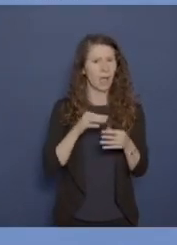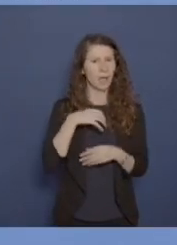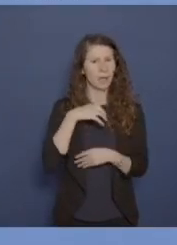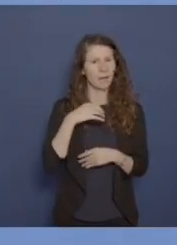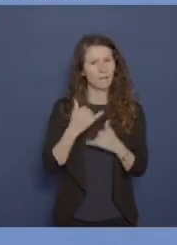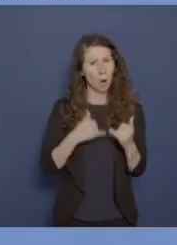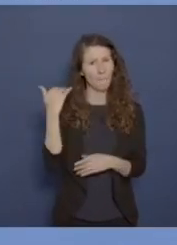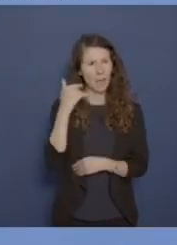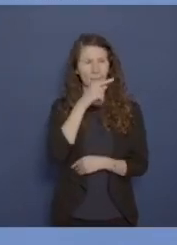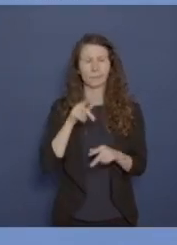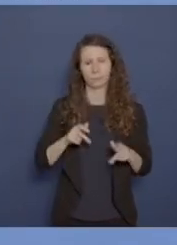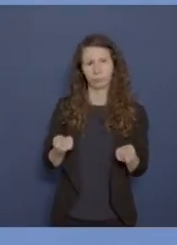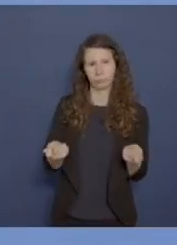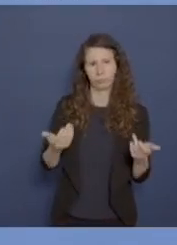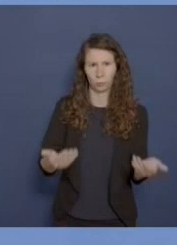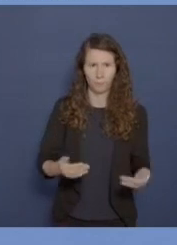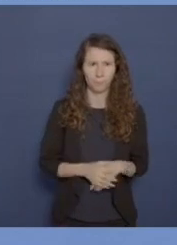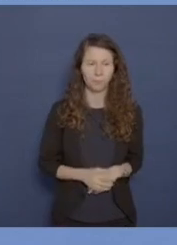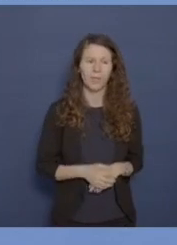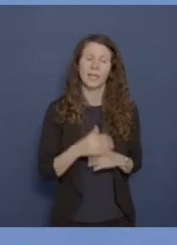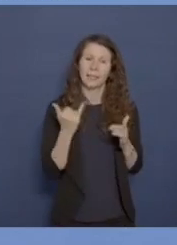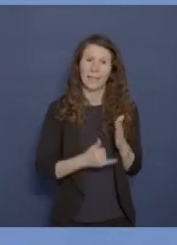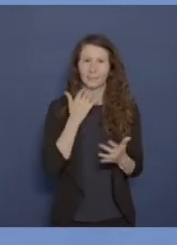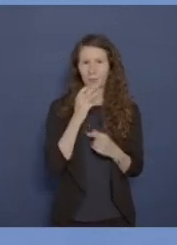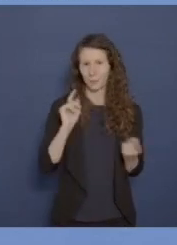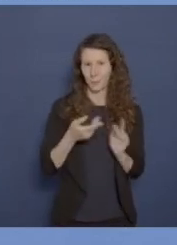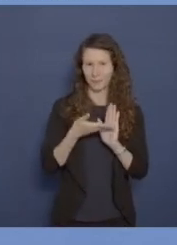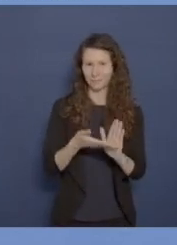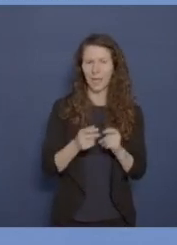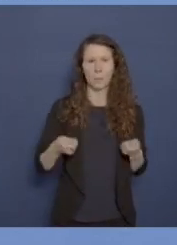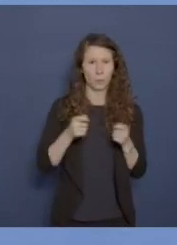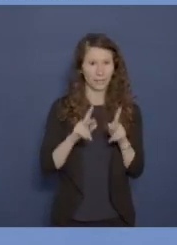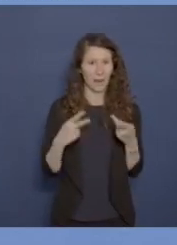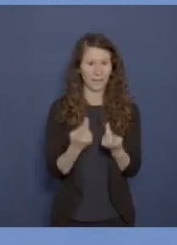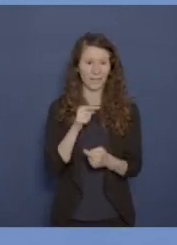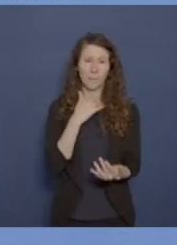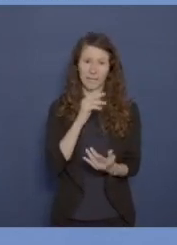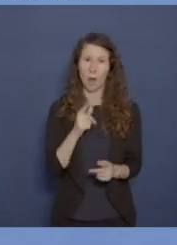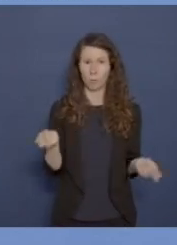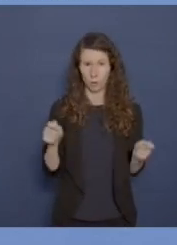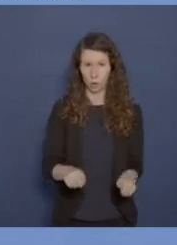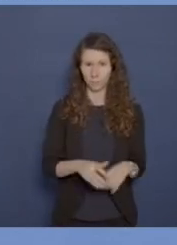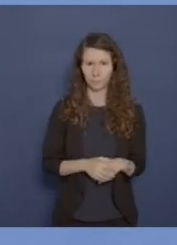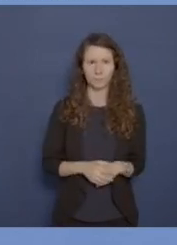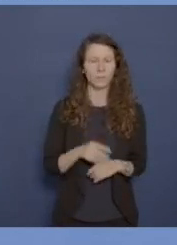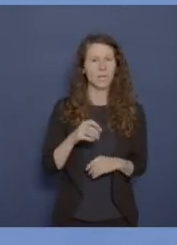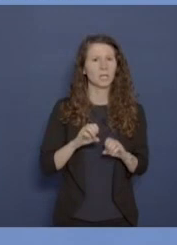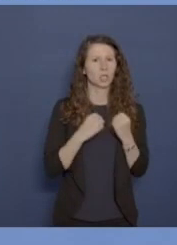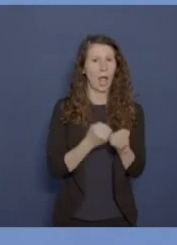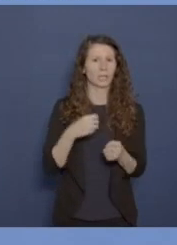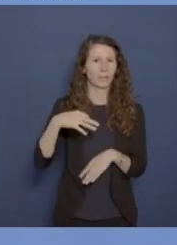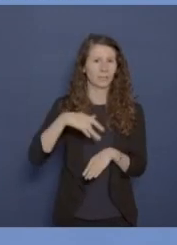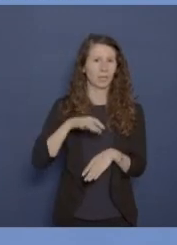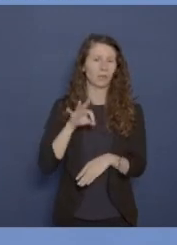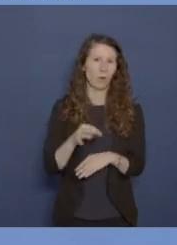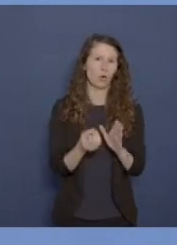Und einen letzten Bericht will ich Ihnen auch noch kurz vorstellen. Das Bundeskabinett hat auch diesen Bericht beschlossen. Er wurde von der Staatsministerin für